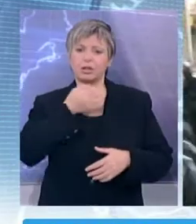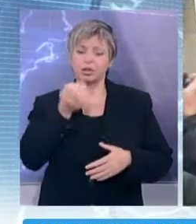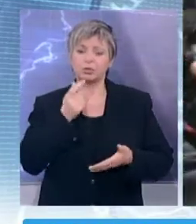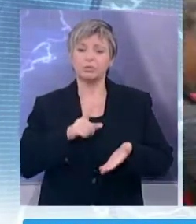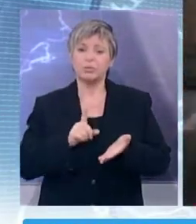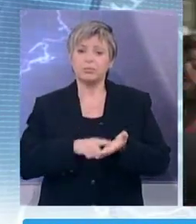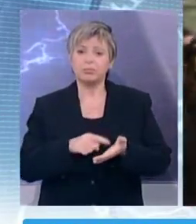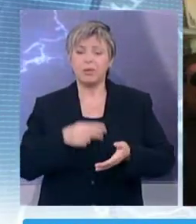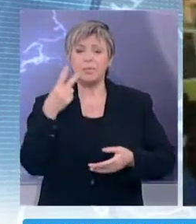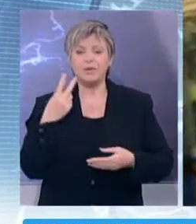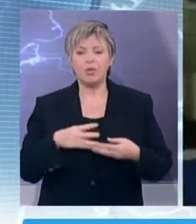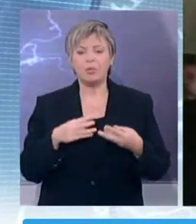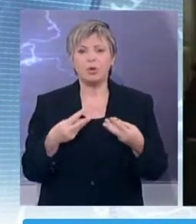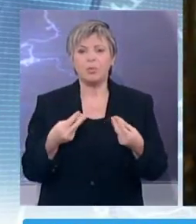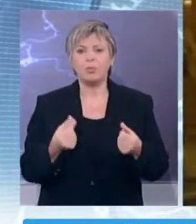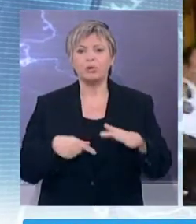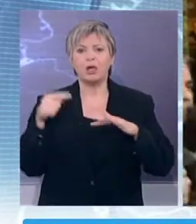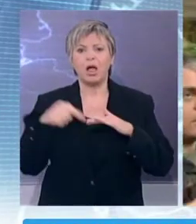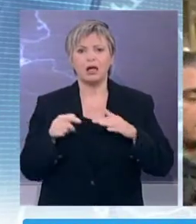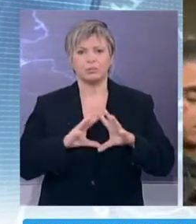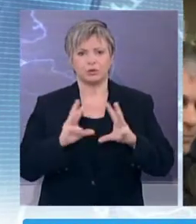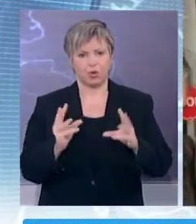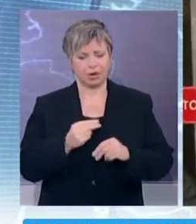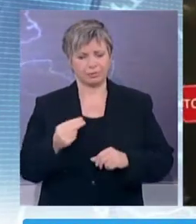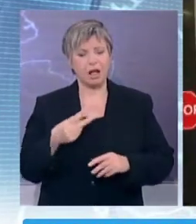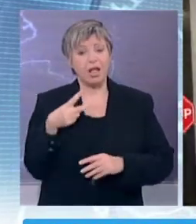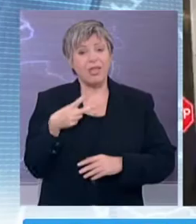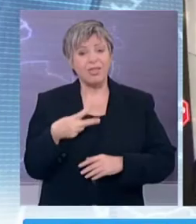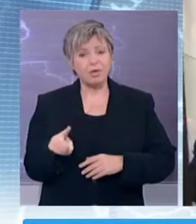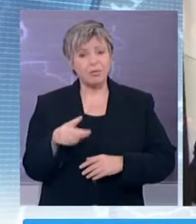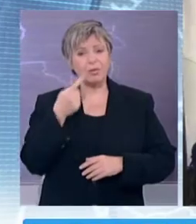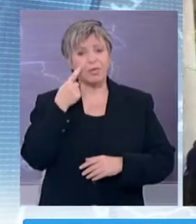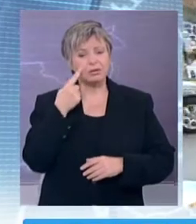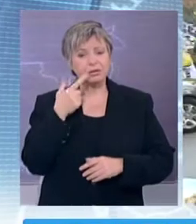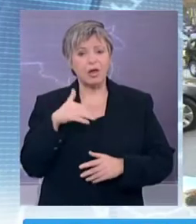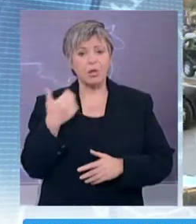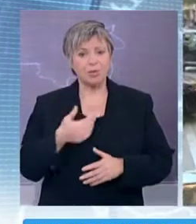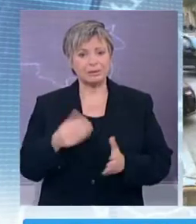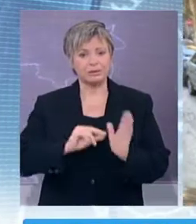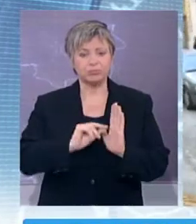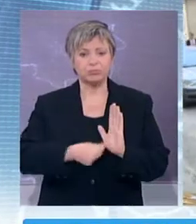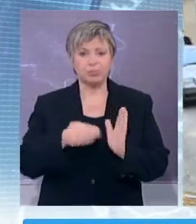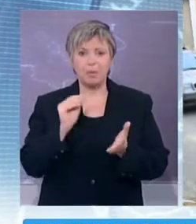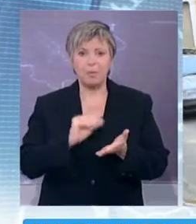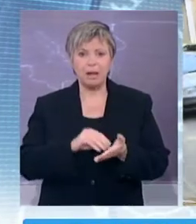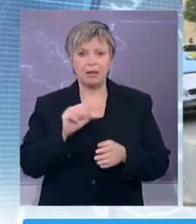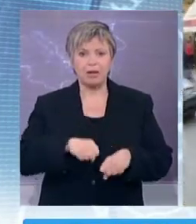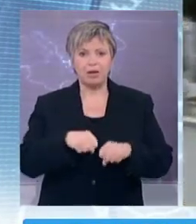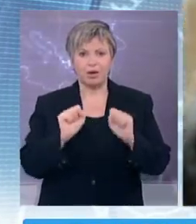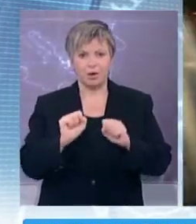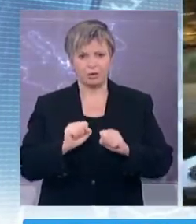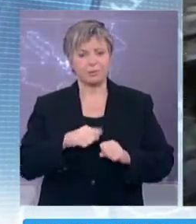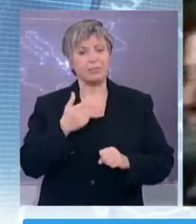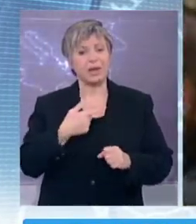ενώψη της νέας διαπραγμάτευσης με τους επικεφαλείς σε δύο εβδομάδες, από την οποία θα κρυθεί εν πολλής, και η σύναψη της νέας δανειακής σύμβασης. Από την